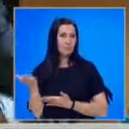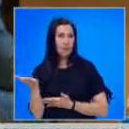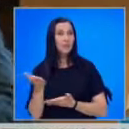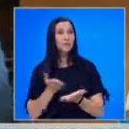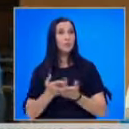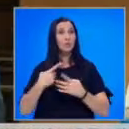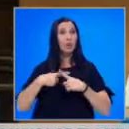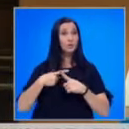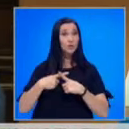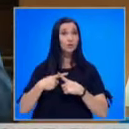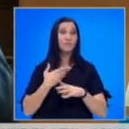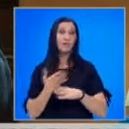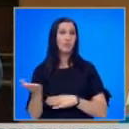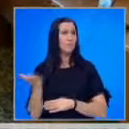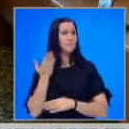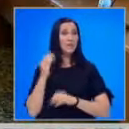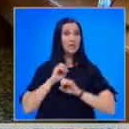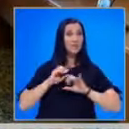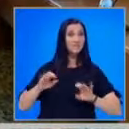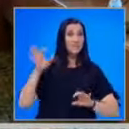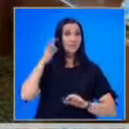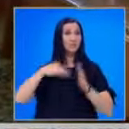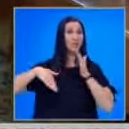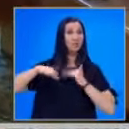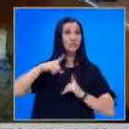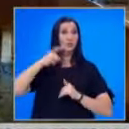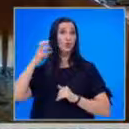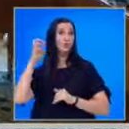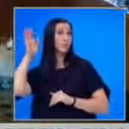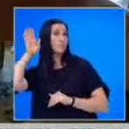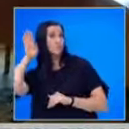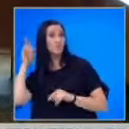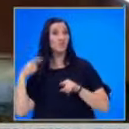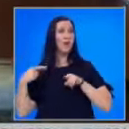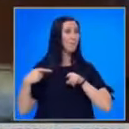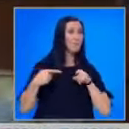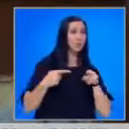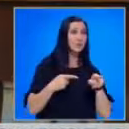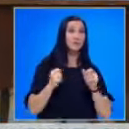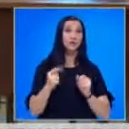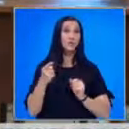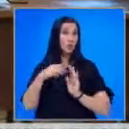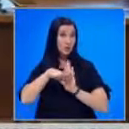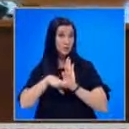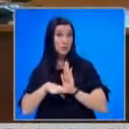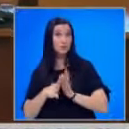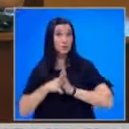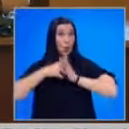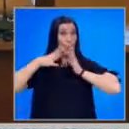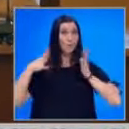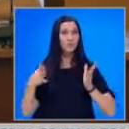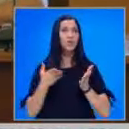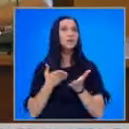Според Хаджегенов, вече били известни имената на над 130 подслушвани и проследявани и се очаква този списък да се увеличи значително.